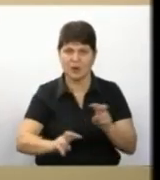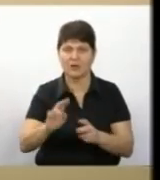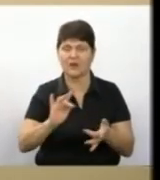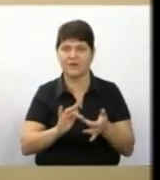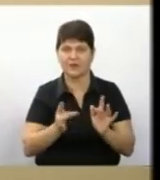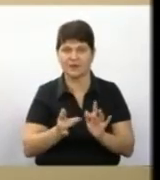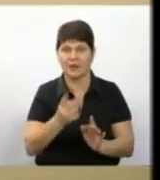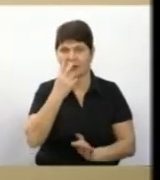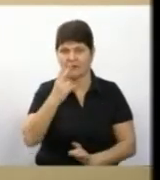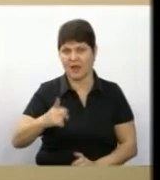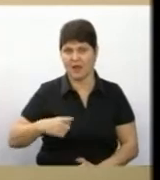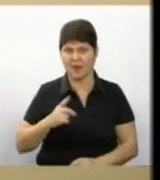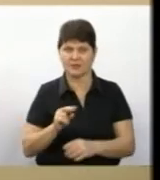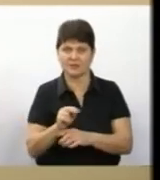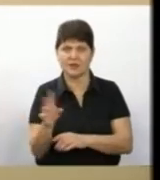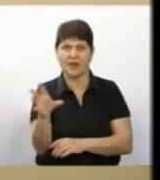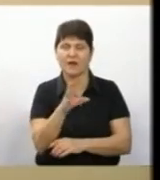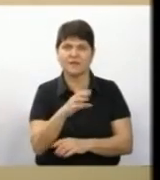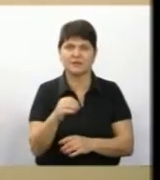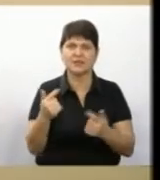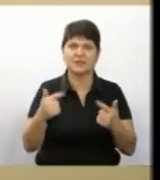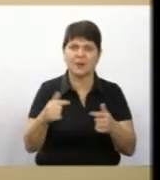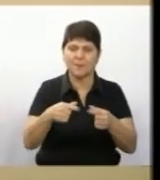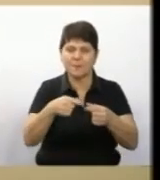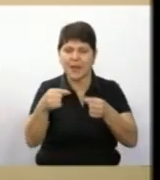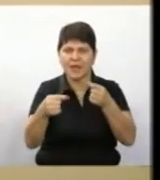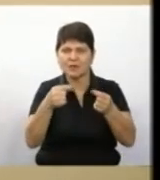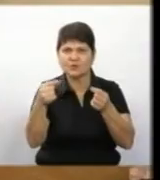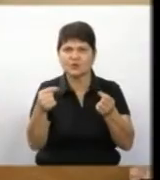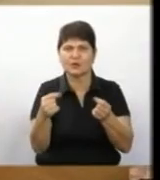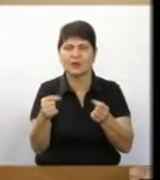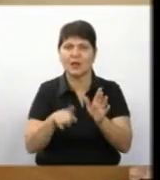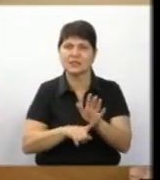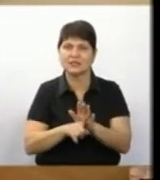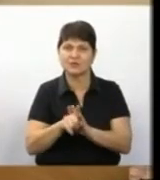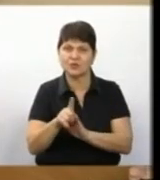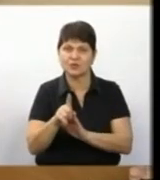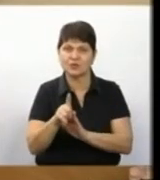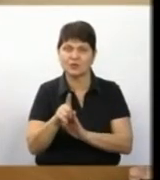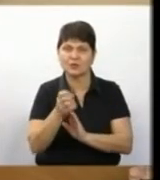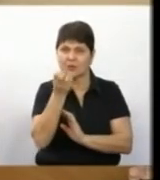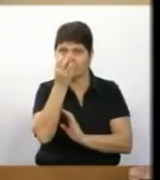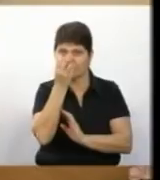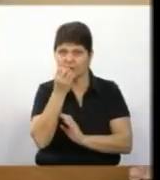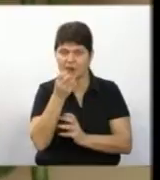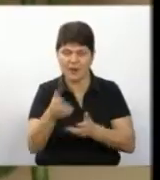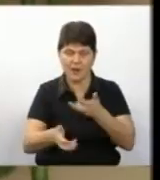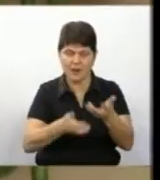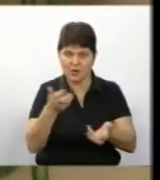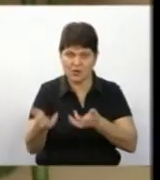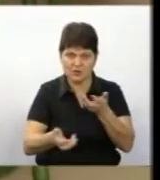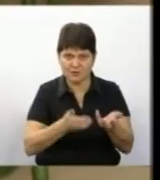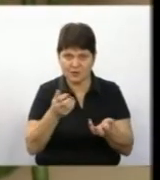дивилася майстер-класи. Всі пестики, всі пелюсточки. Я спочатку беру квіточку, розбираю її,